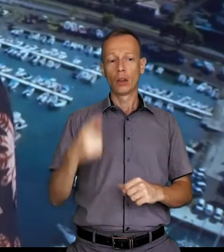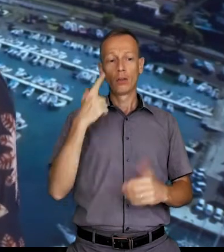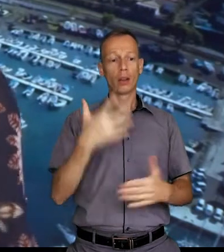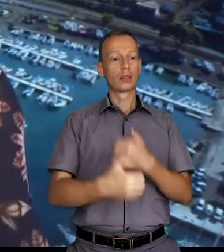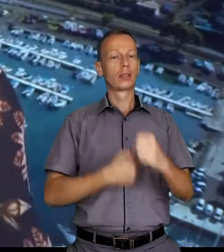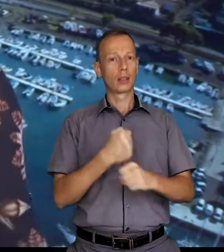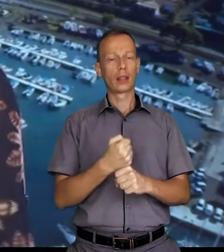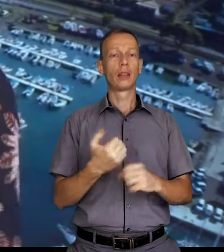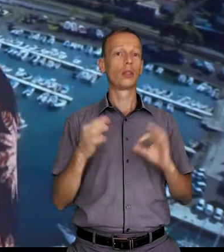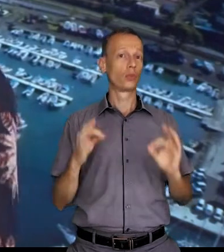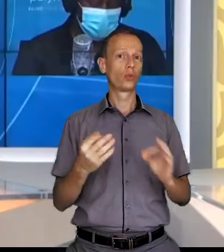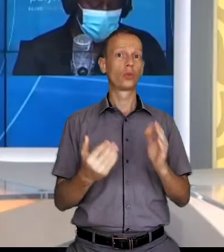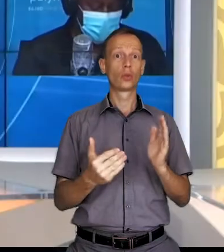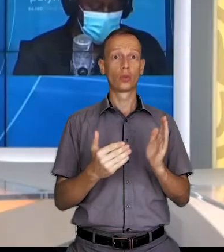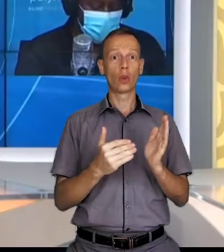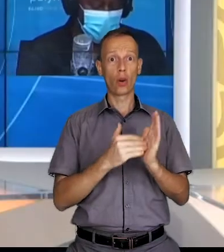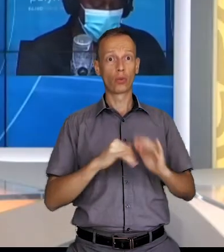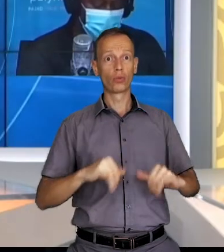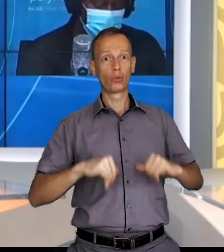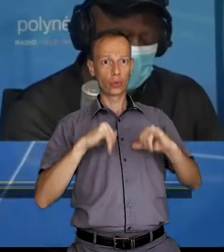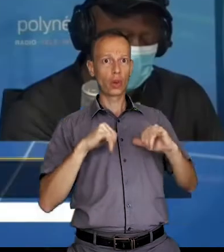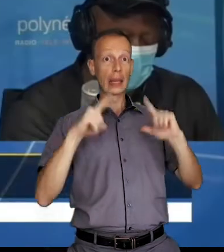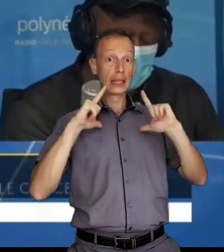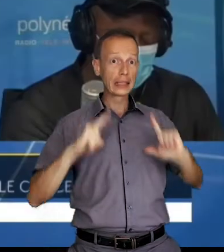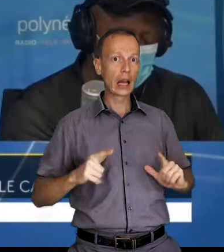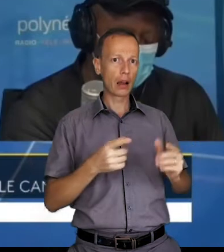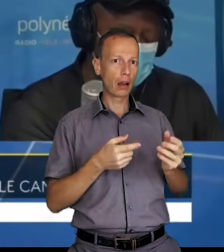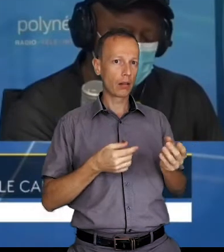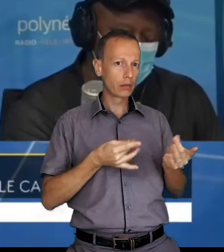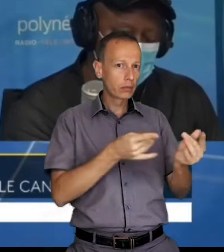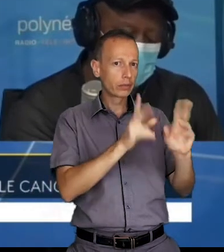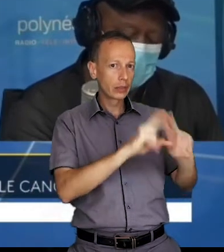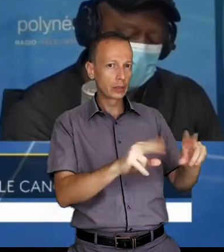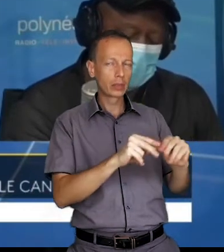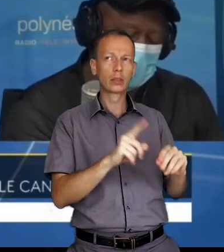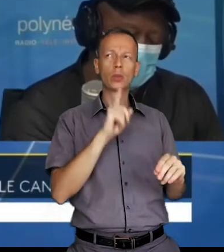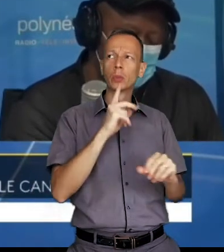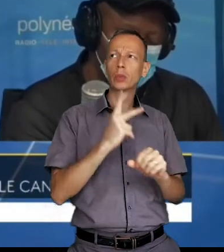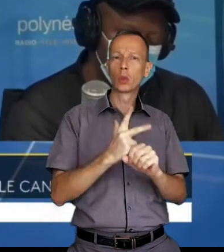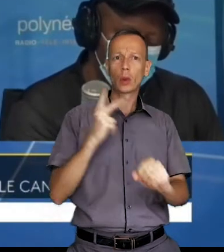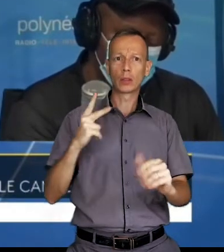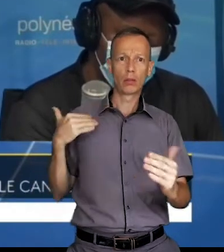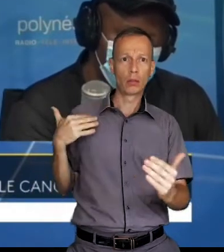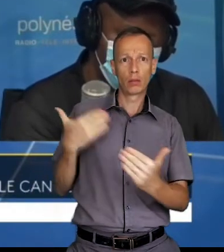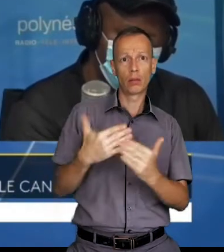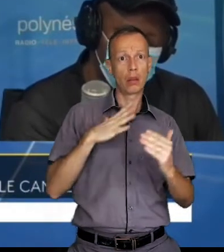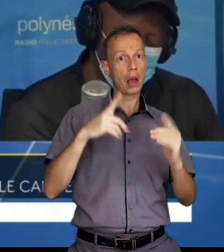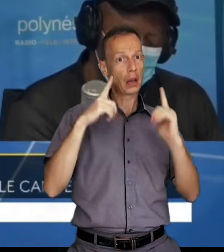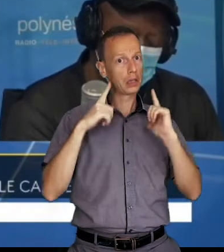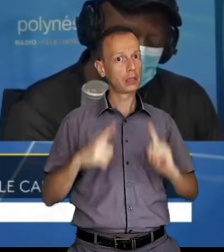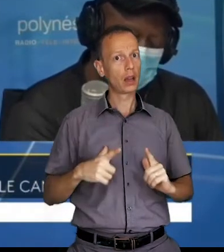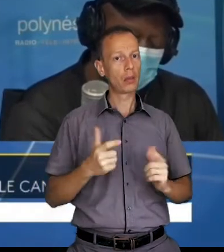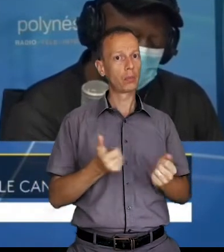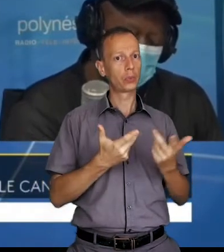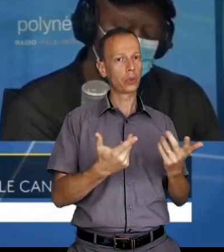de ce matin. Cette année, nous avons aussi souhaité sensibiliser les plus jeunes au travail des lycéens. Il faut savoir que depuis trois ans, nous